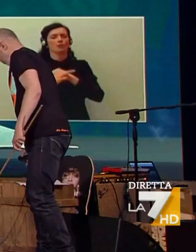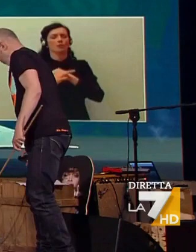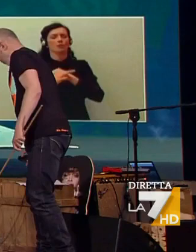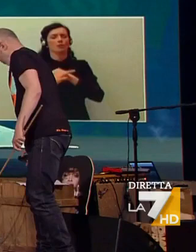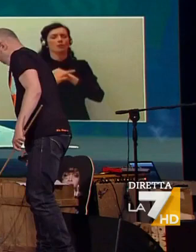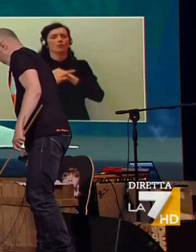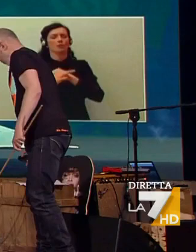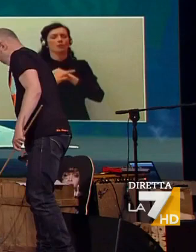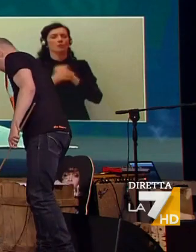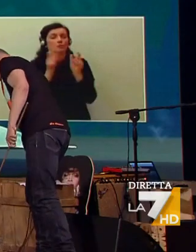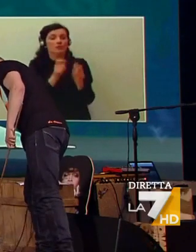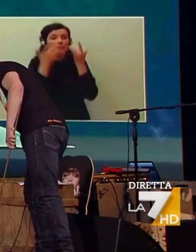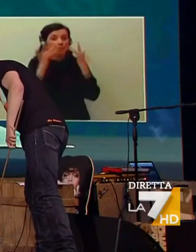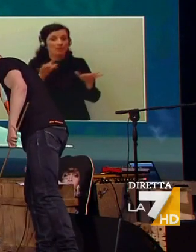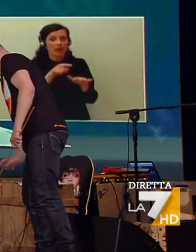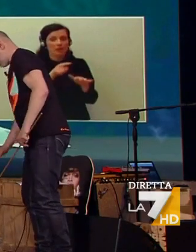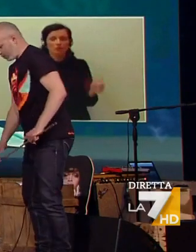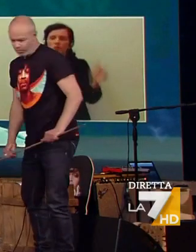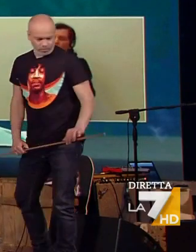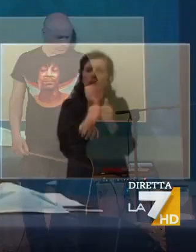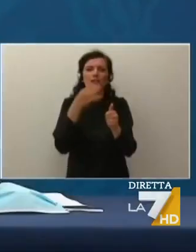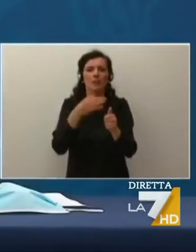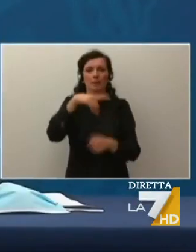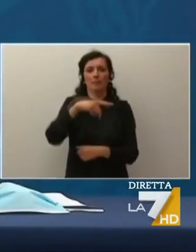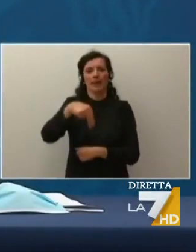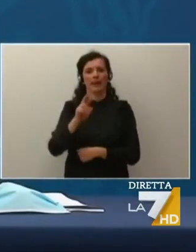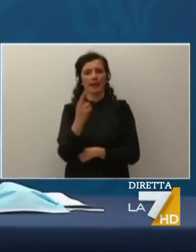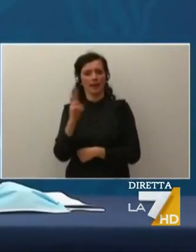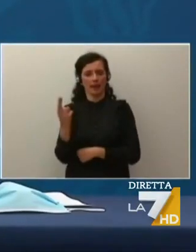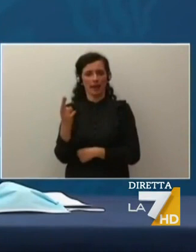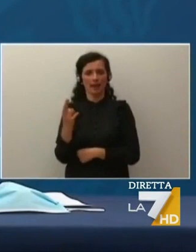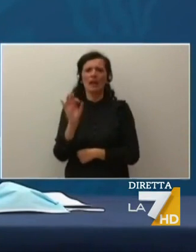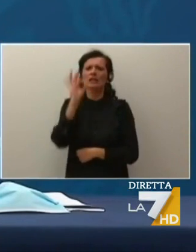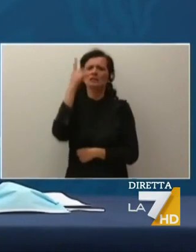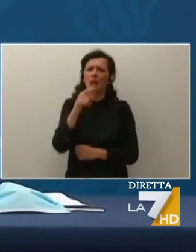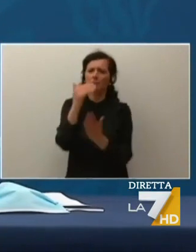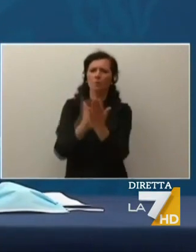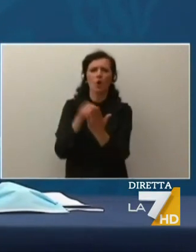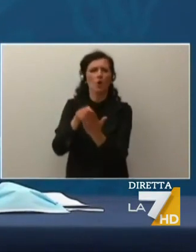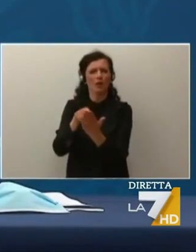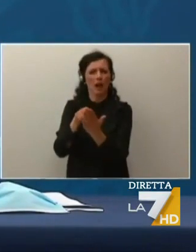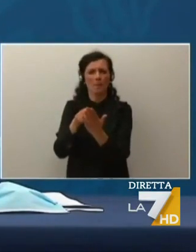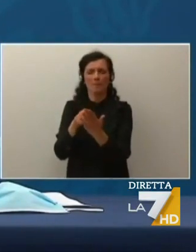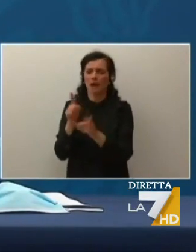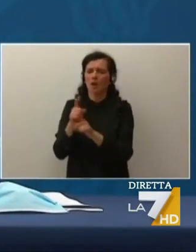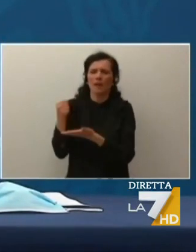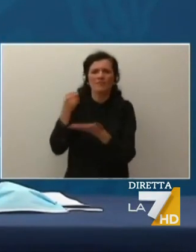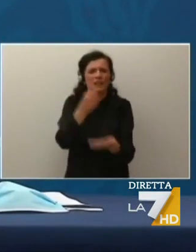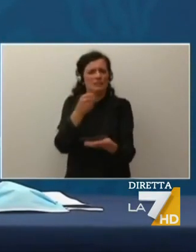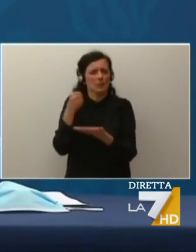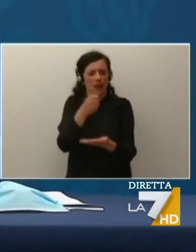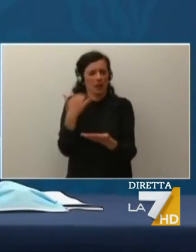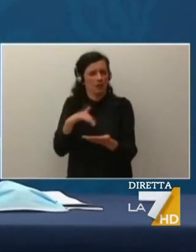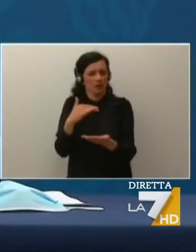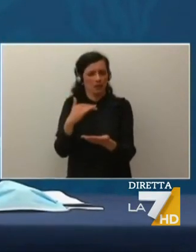La decisione di oggi, il Governo, ha preso un rischio, un rischio